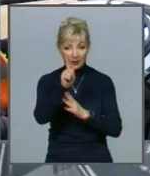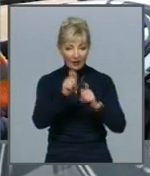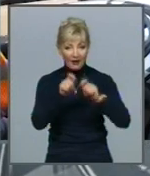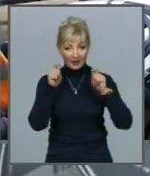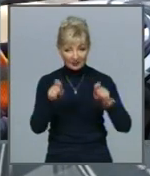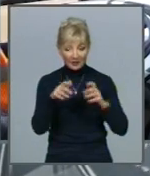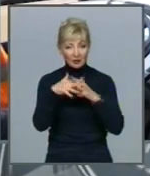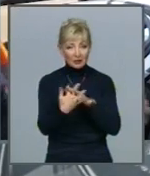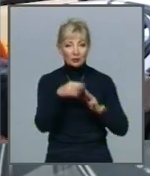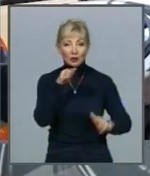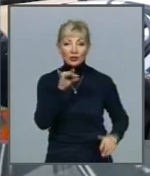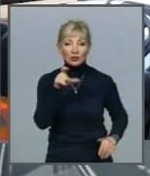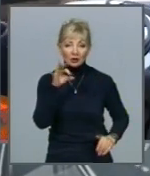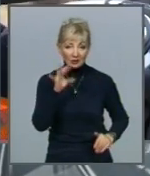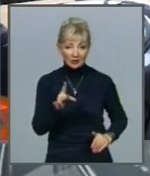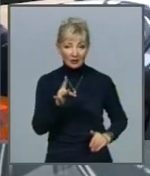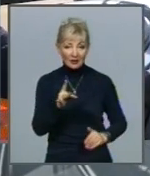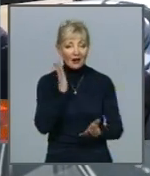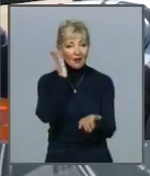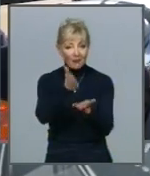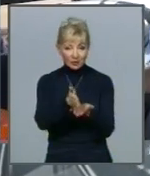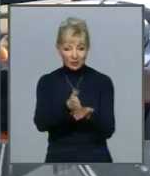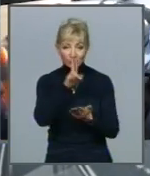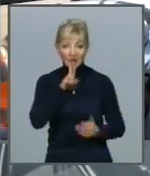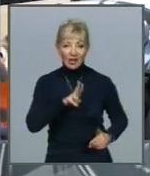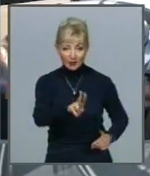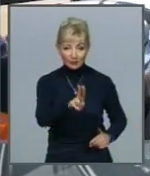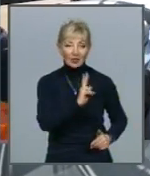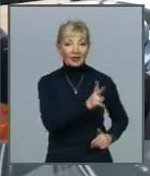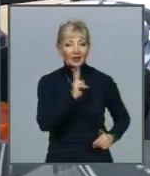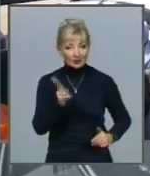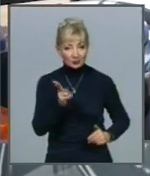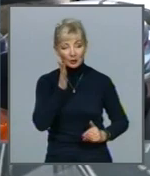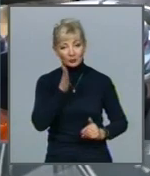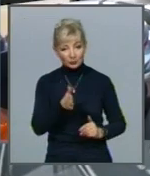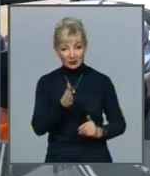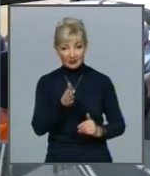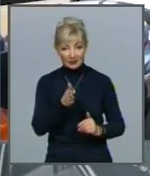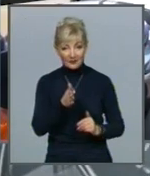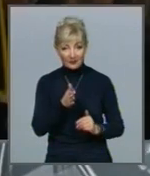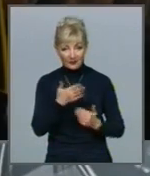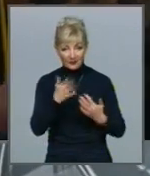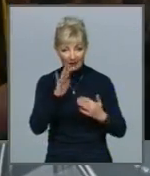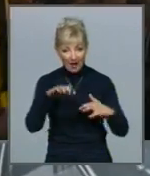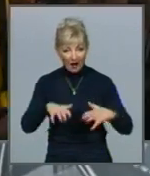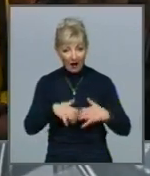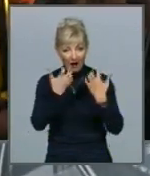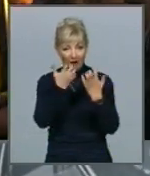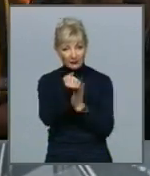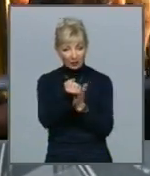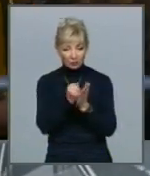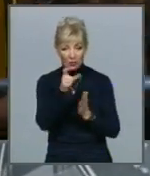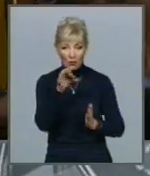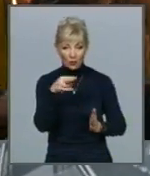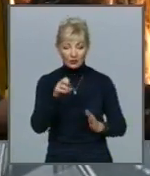поселок Джихарь маршрут тролейбуса, який має автономний запас хода Замечательно!